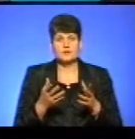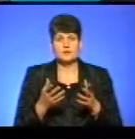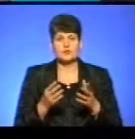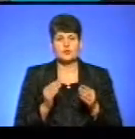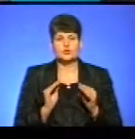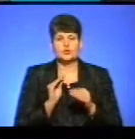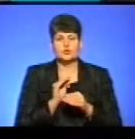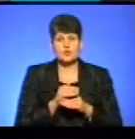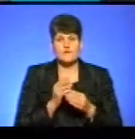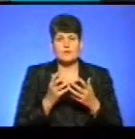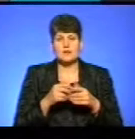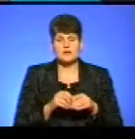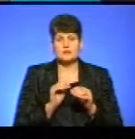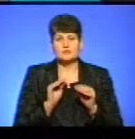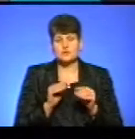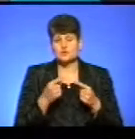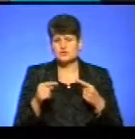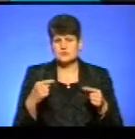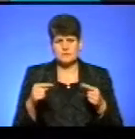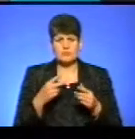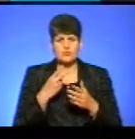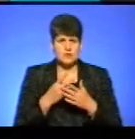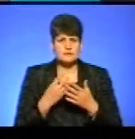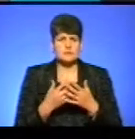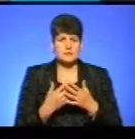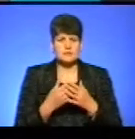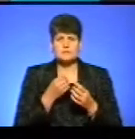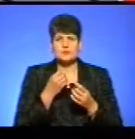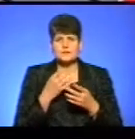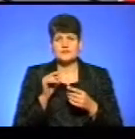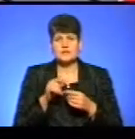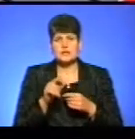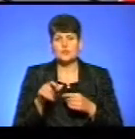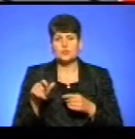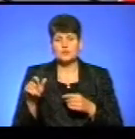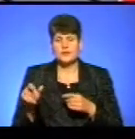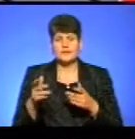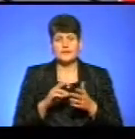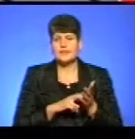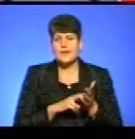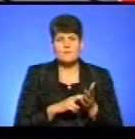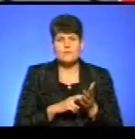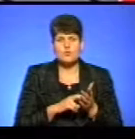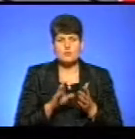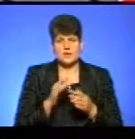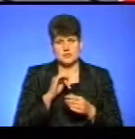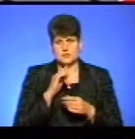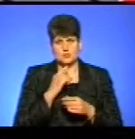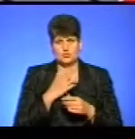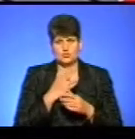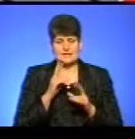встановити, чи щось таке інше. Ми показуємо цей приклад позитивних тих людей, які не побоялися труднощів,